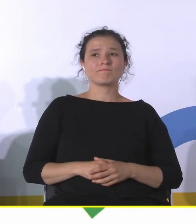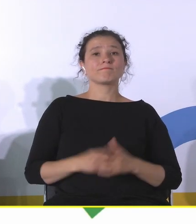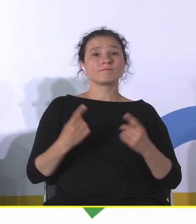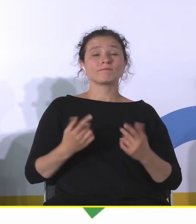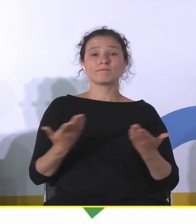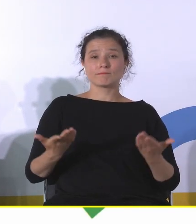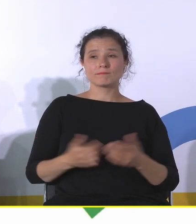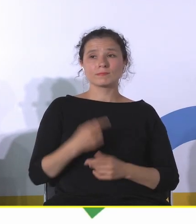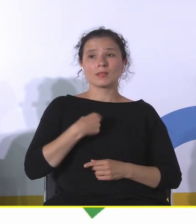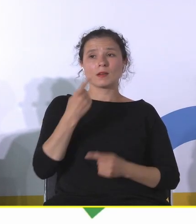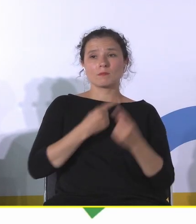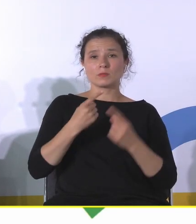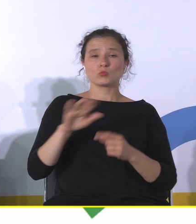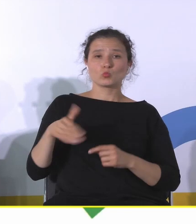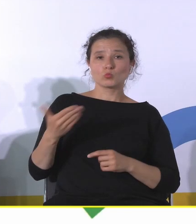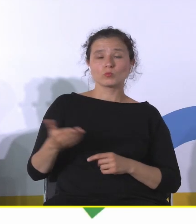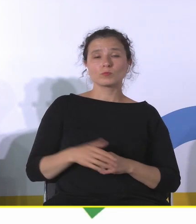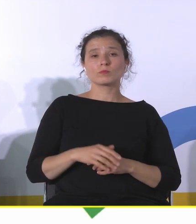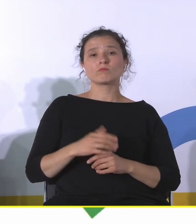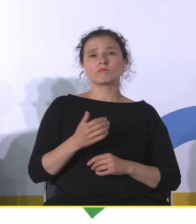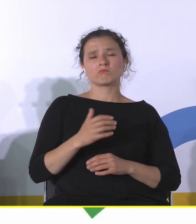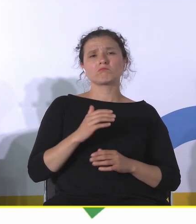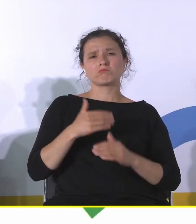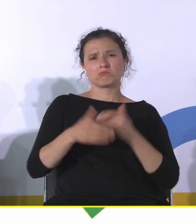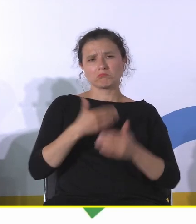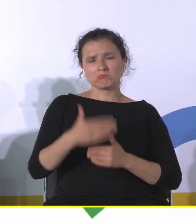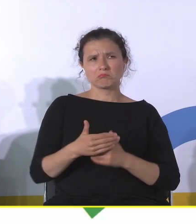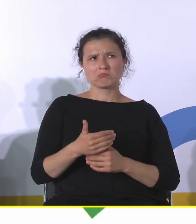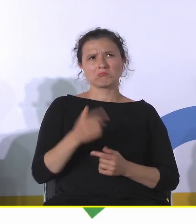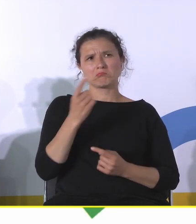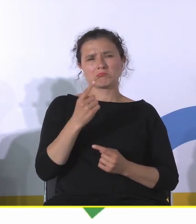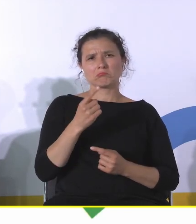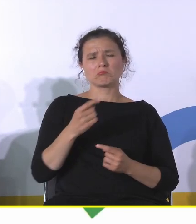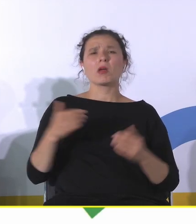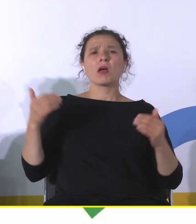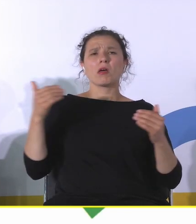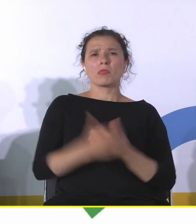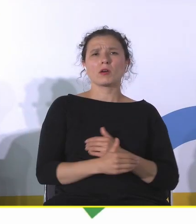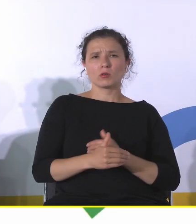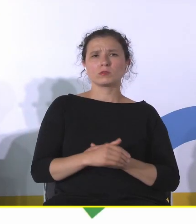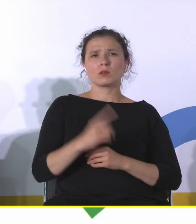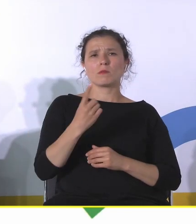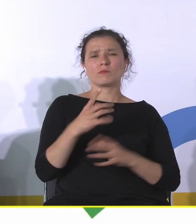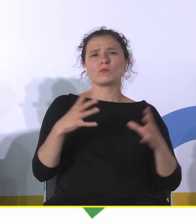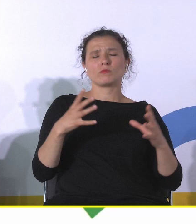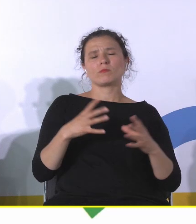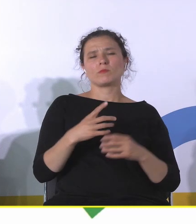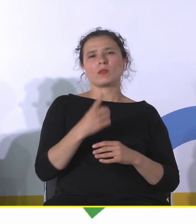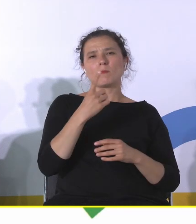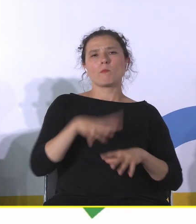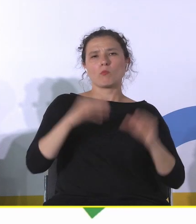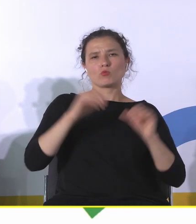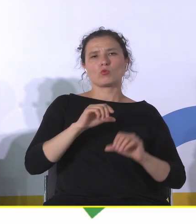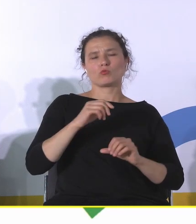myślę, że z drugiej strony po jakimś czasie, myślę, że pod koniec pierwszej dekady już XXI wieku zaczęła się pojawiać taka refleksja,